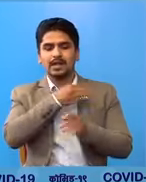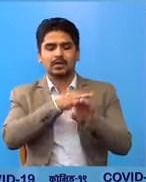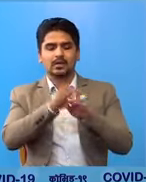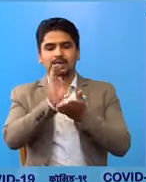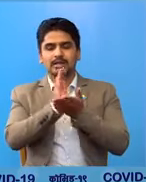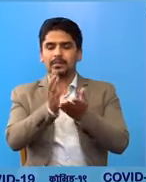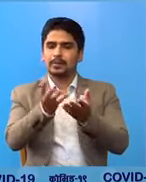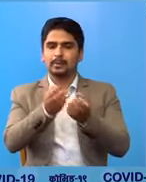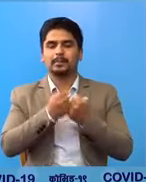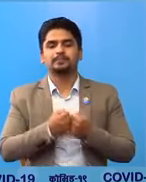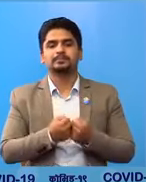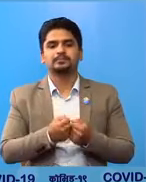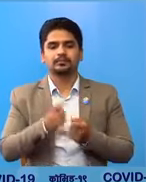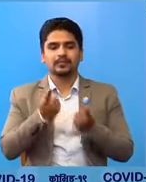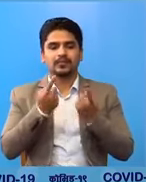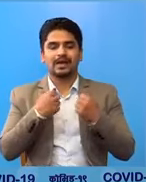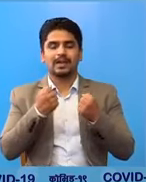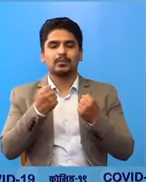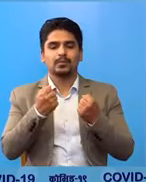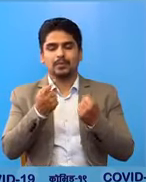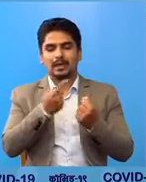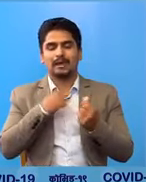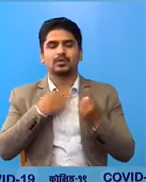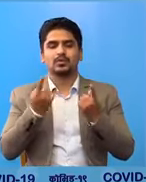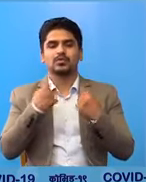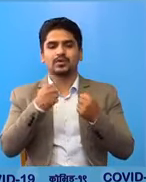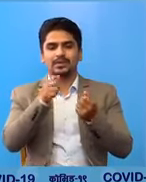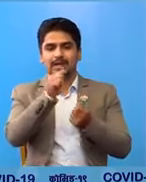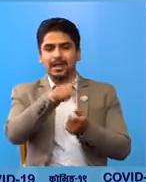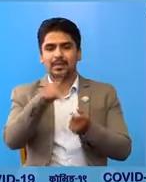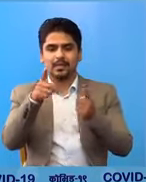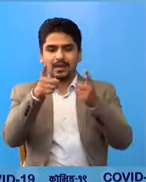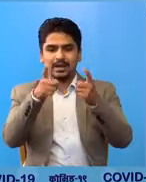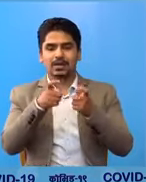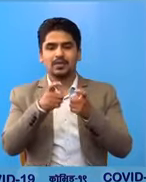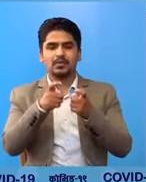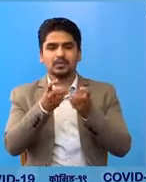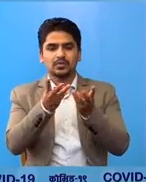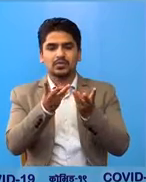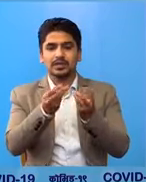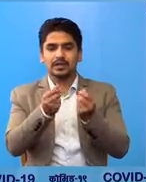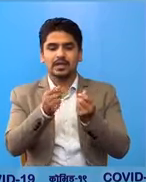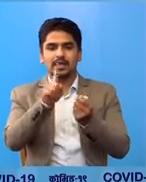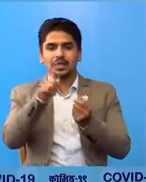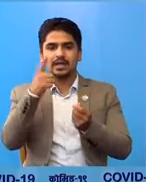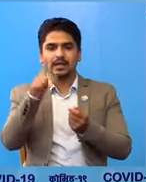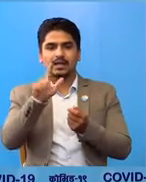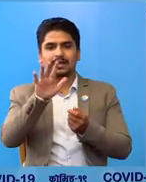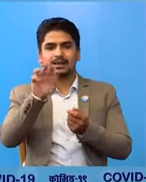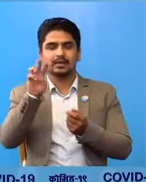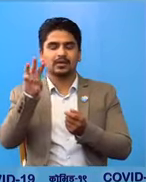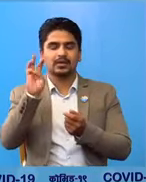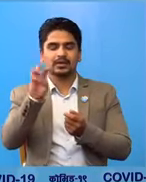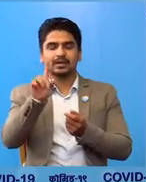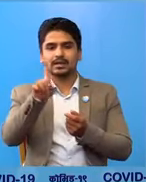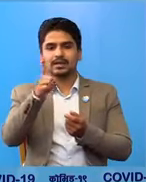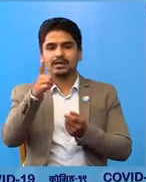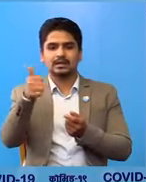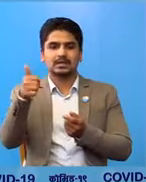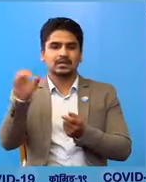हामरो स्वास्त्य अप्लिकेशन मां डाउनलेड भयका मोबायल संख्या 1,031,60